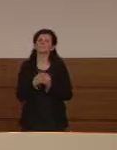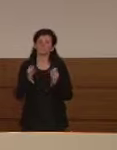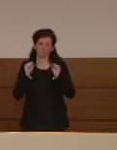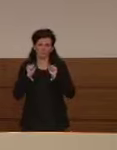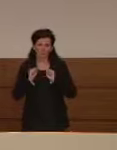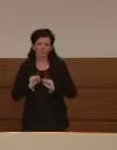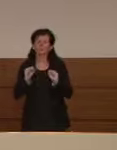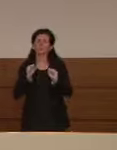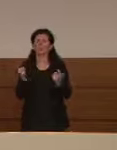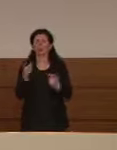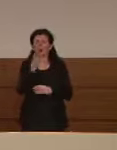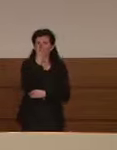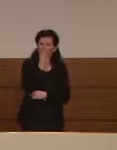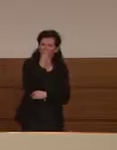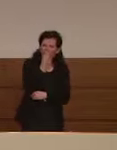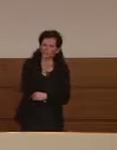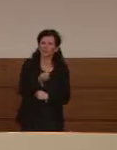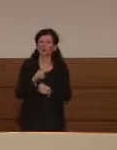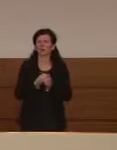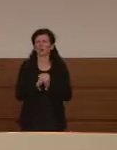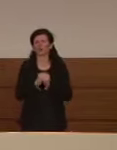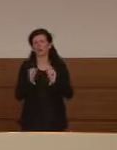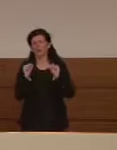poteva trattare di un raffreddore di una